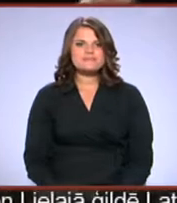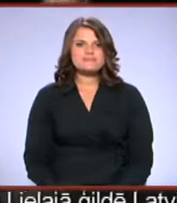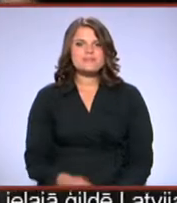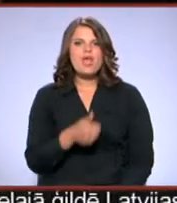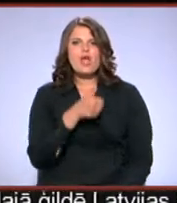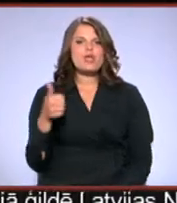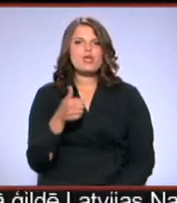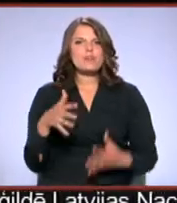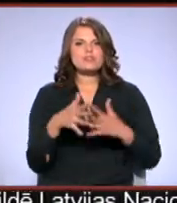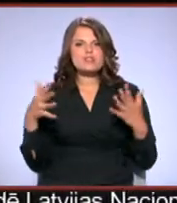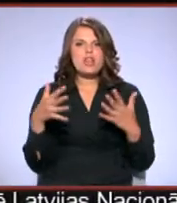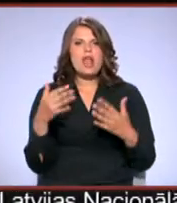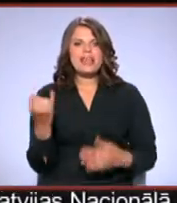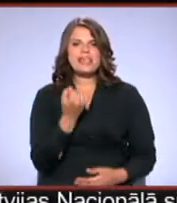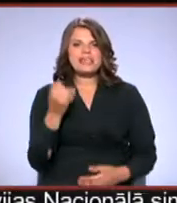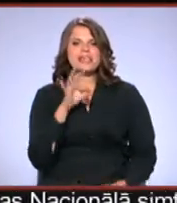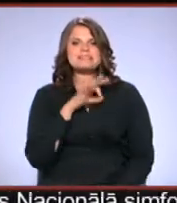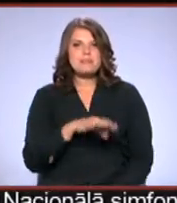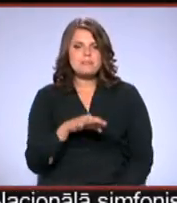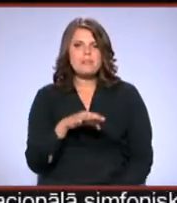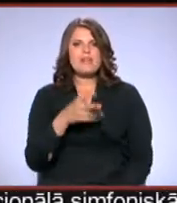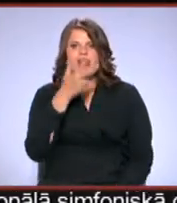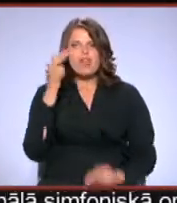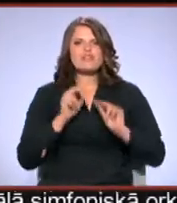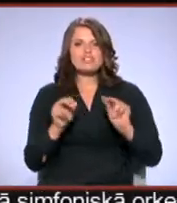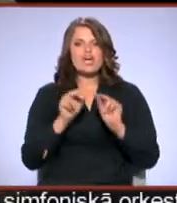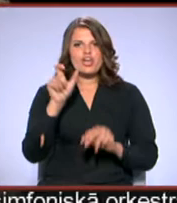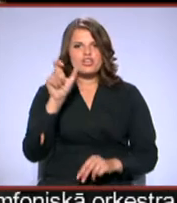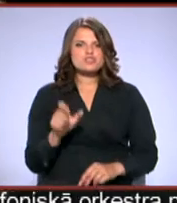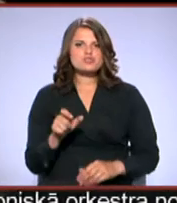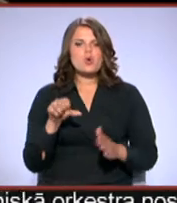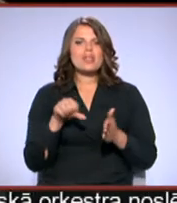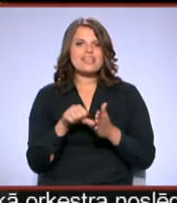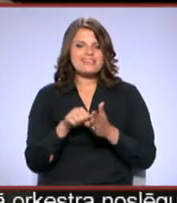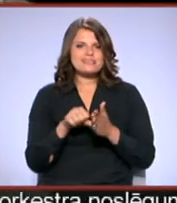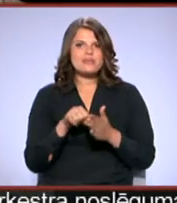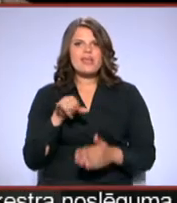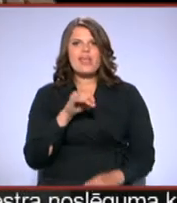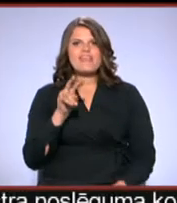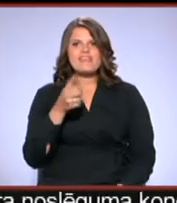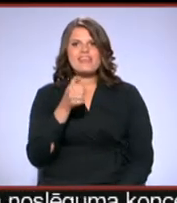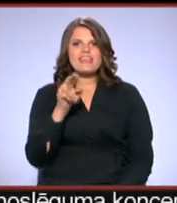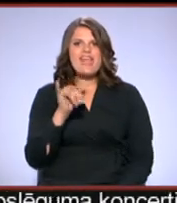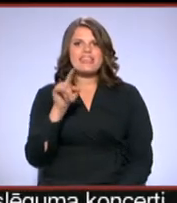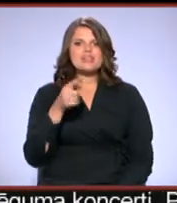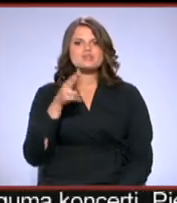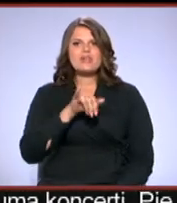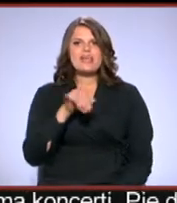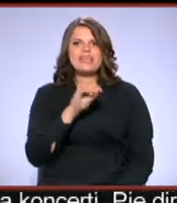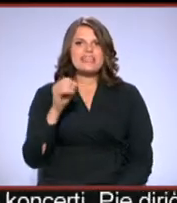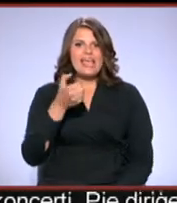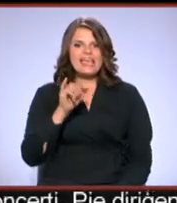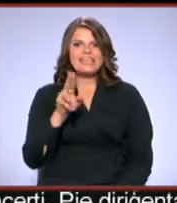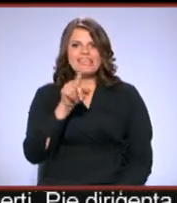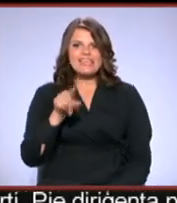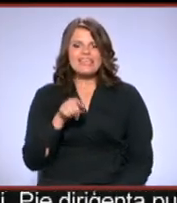Īpaši vērī pelna lietuviešu režisora Vaktangau teātra vadītāja Rimasa Tumina iestudējums Evgenijas un Ēgiņas pēc Puškina slavenās poējumas.